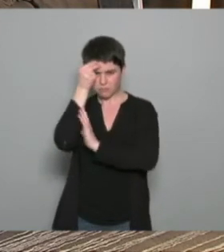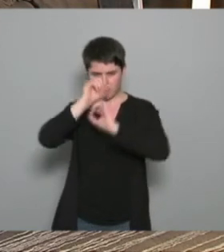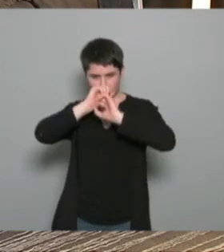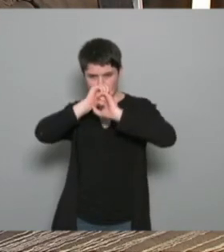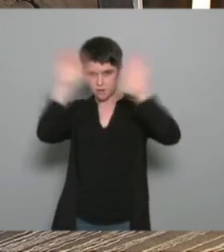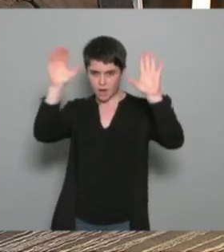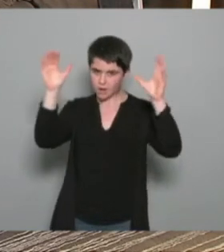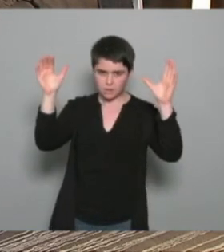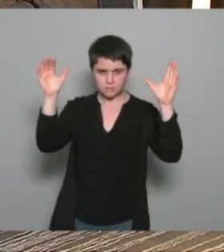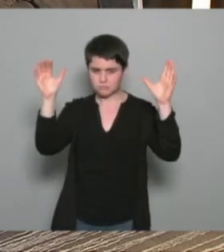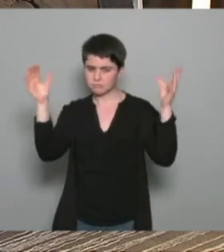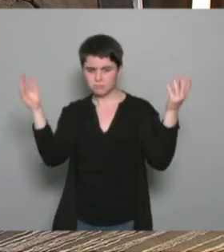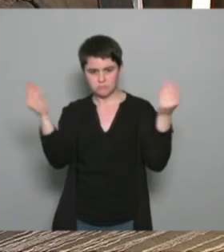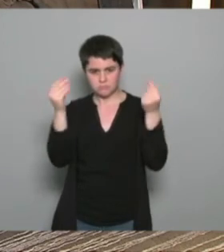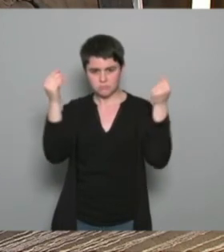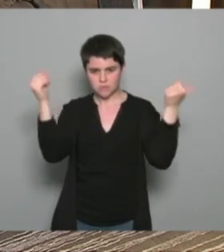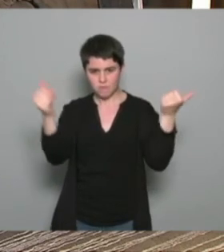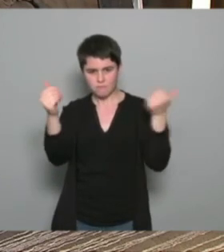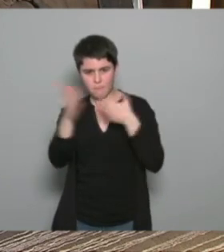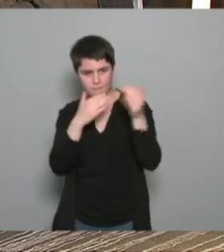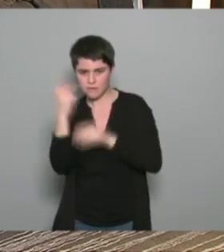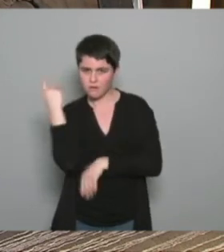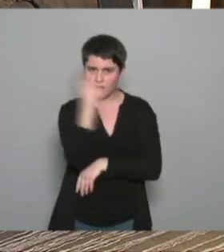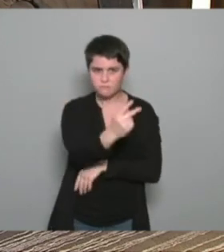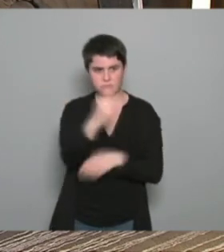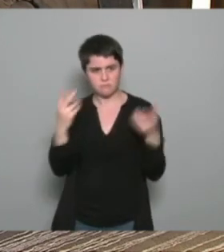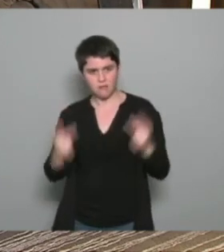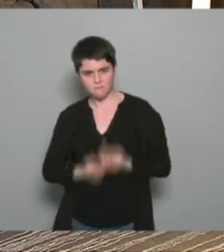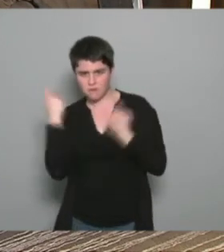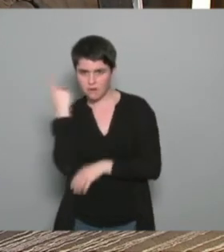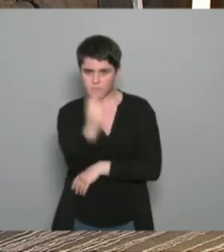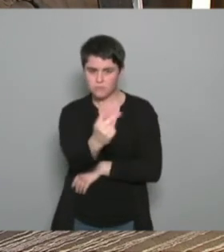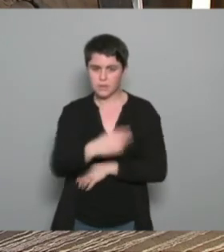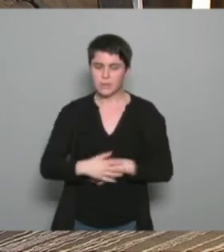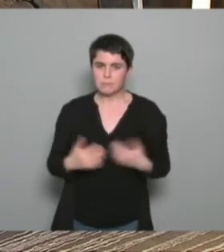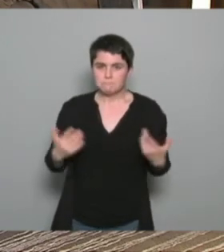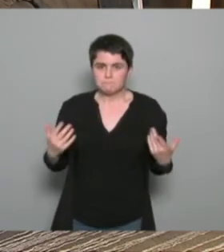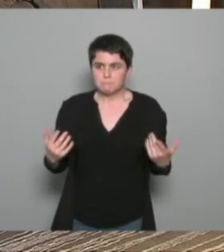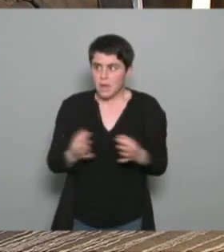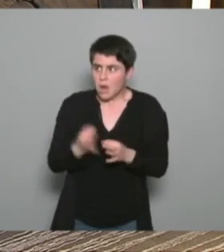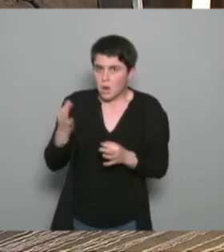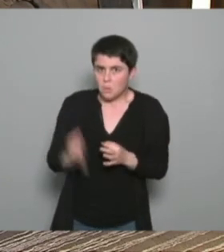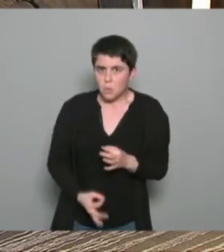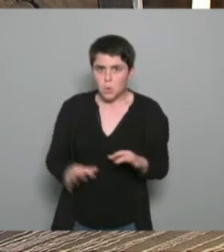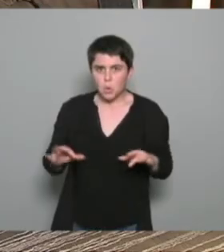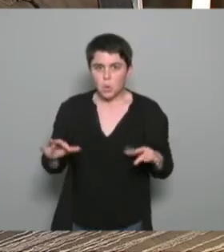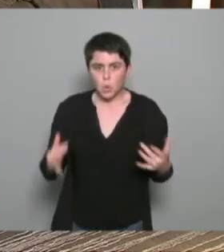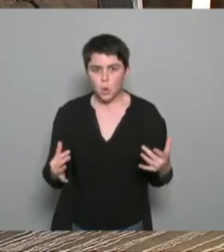lesquels dans lesquels vous évoluez et puis qu'est-ce qu'on pourrait conclure de manière